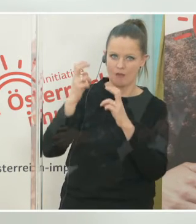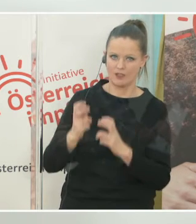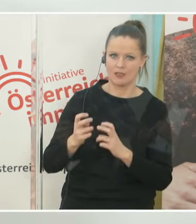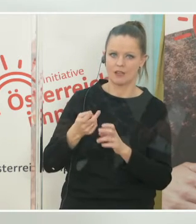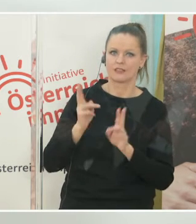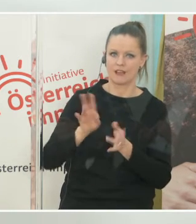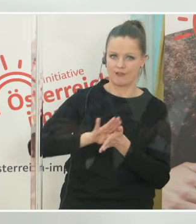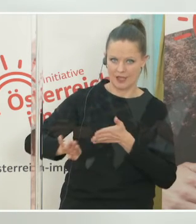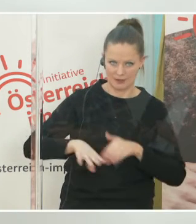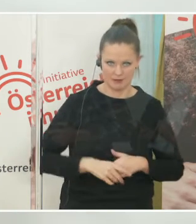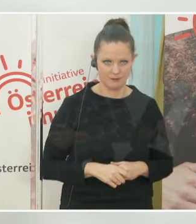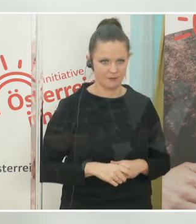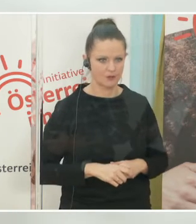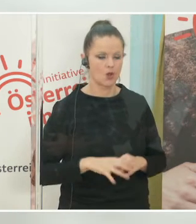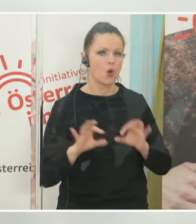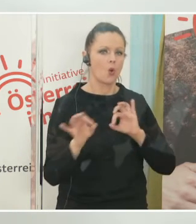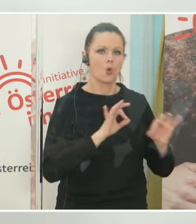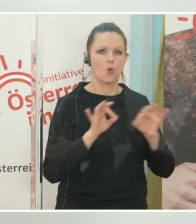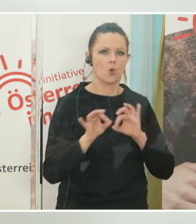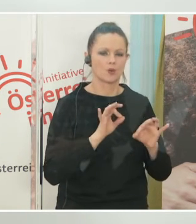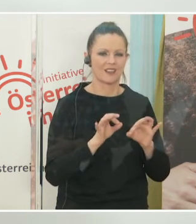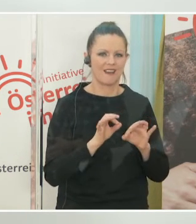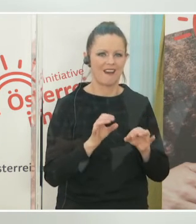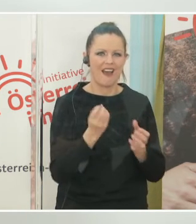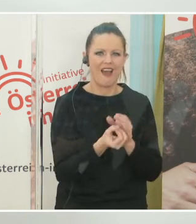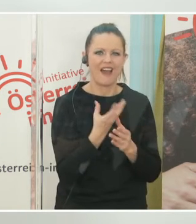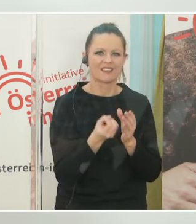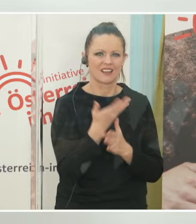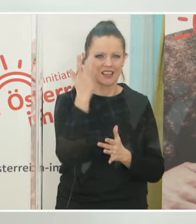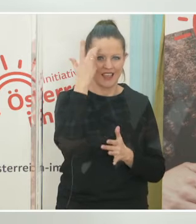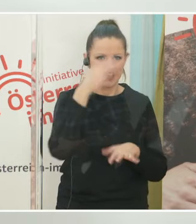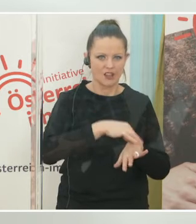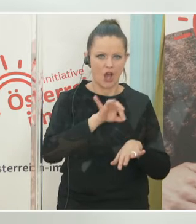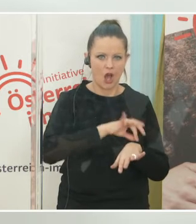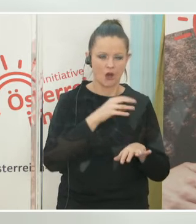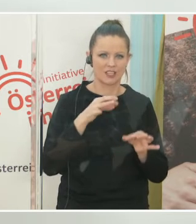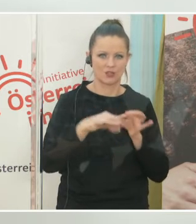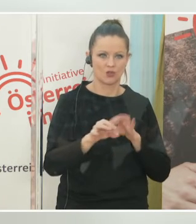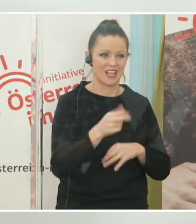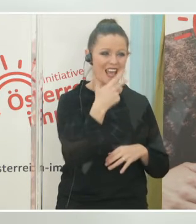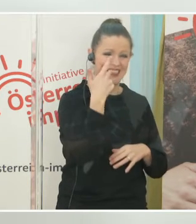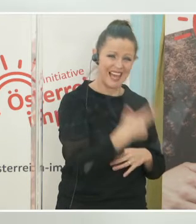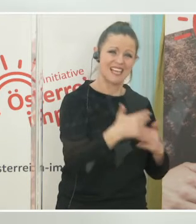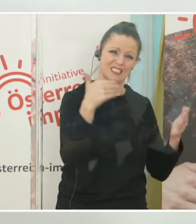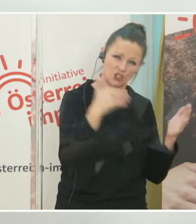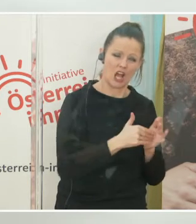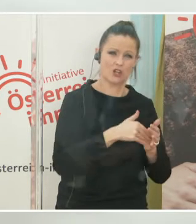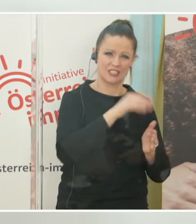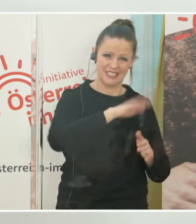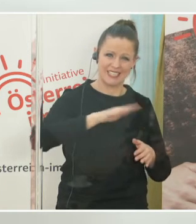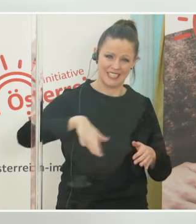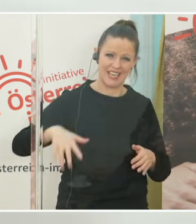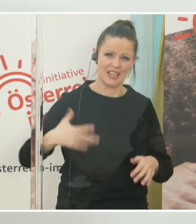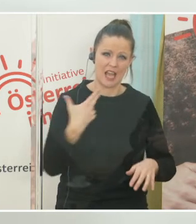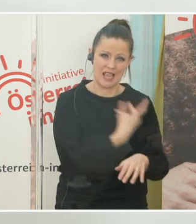verhindern. Oder im Fall der eitrigen Gehirnautenzündung bei Säuglingen und bei Kleinkindern muss ich 30.000 Kinder impfen, um einen